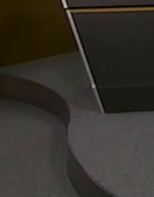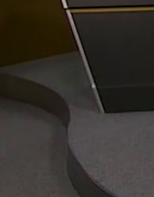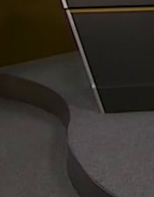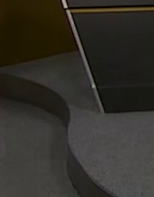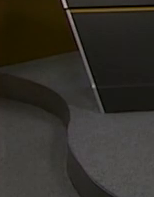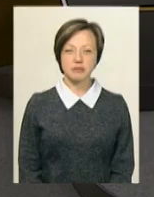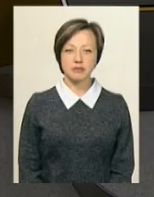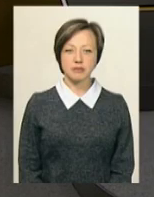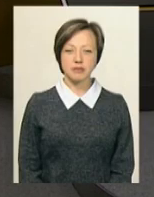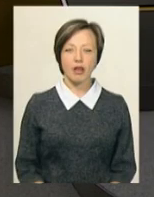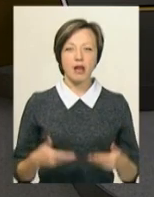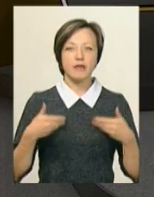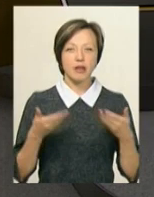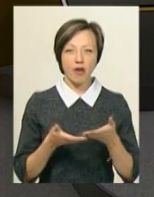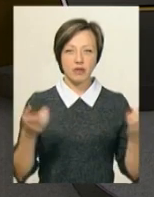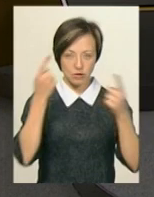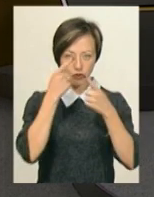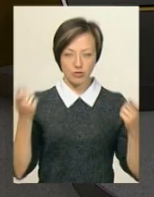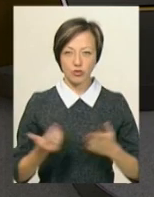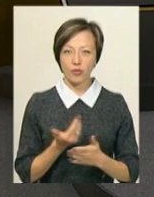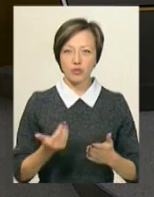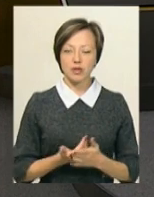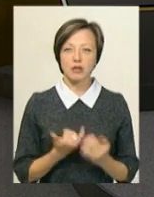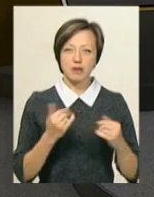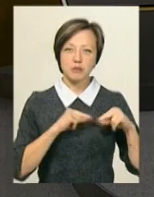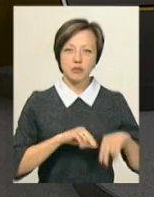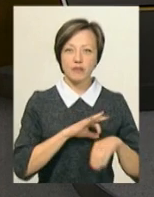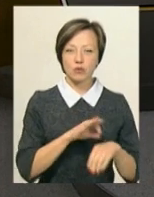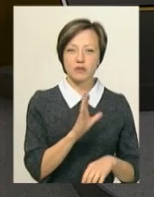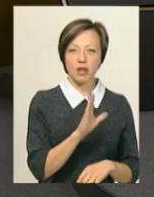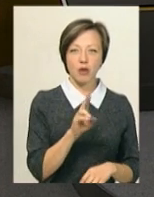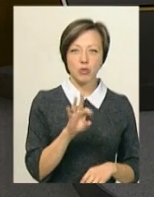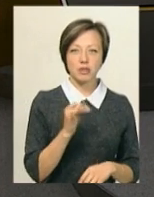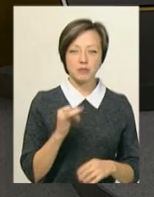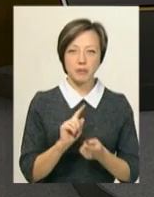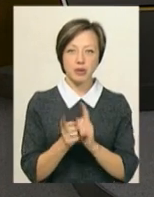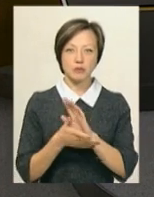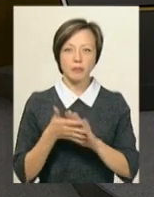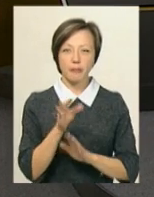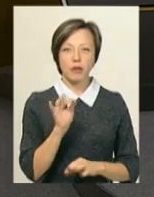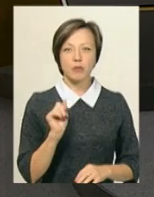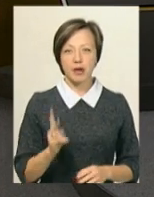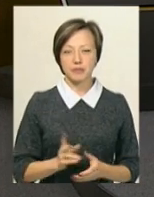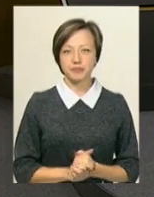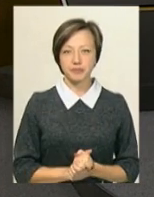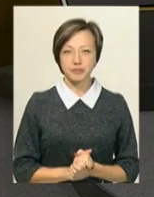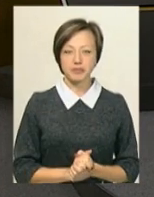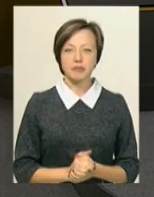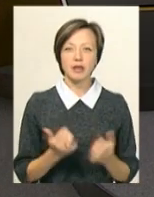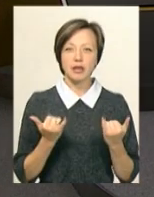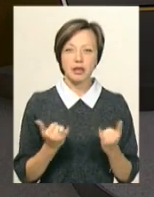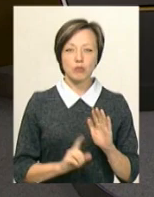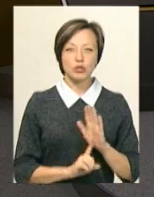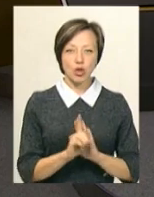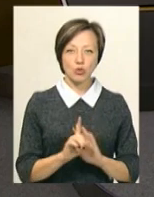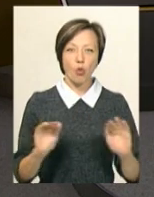Вітаю вас в ефірі інформаційний випуск у студії Віталій Постемський з перекладом на жестову мову Ольга Рибак. І на